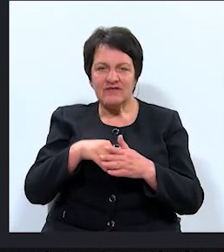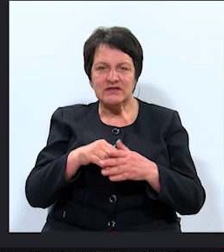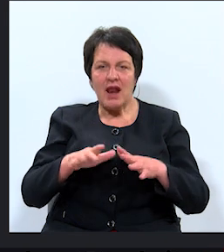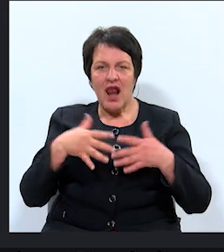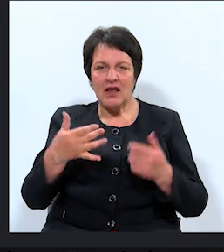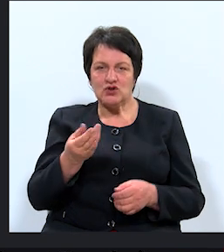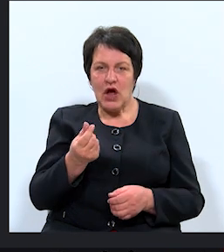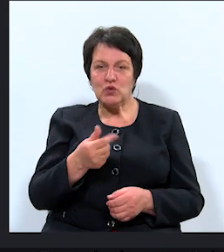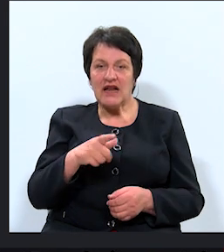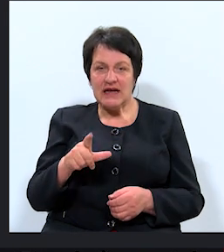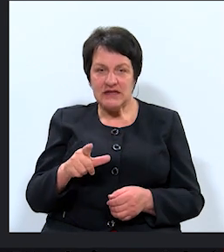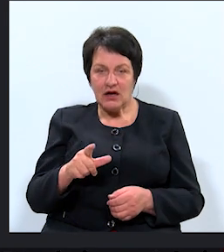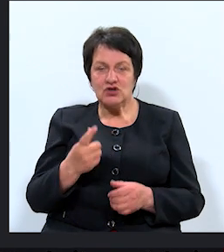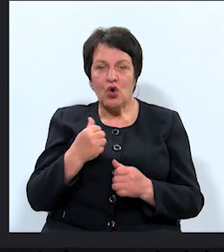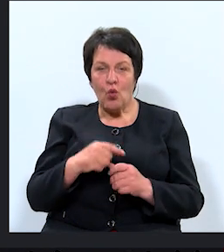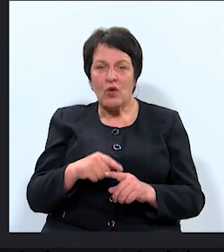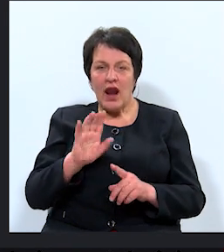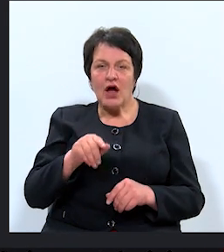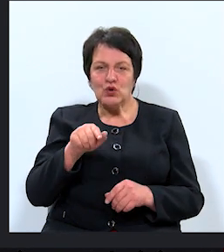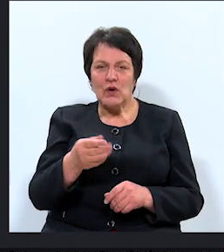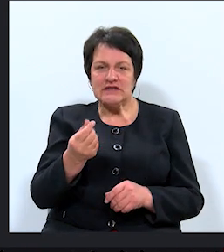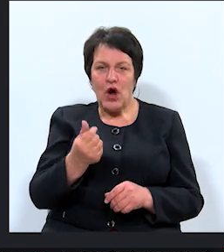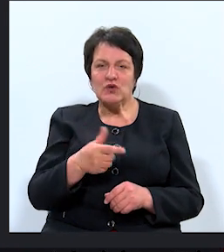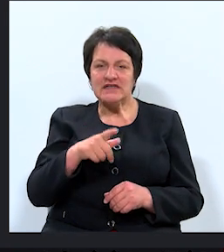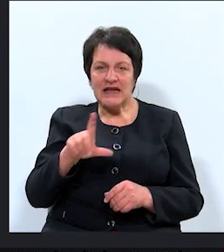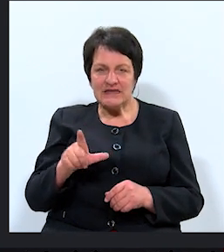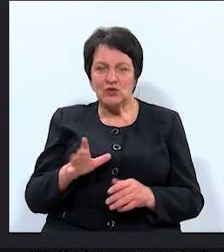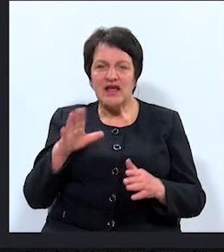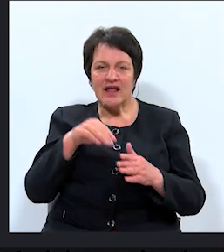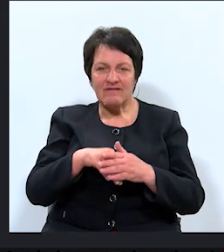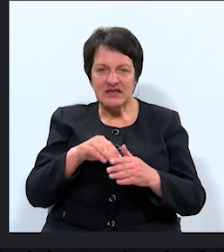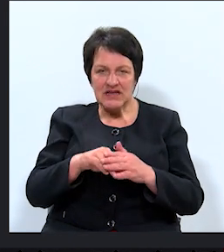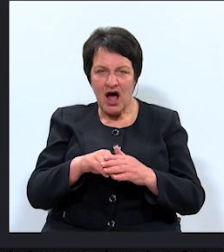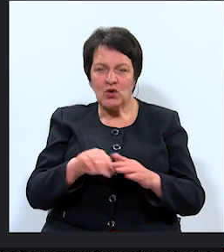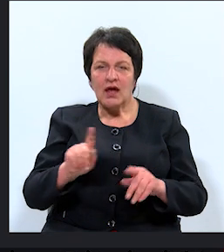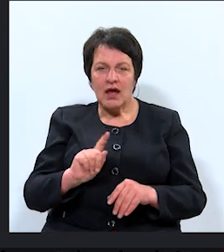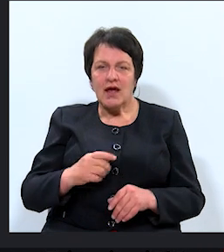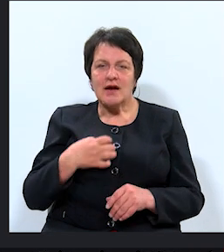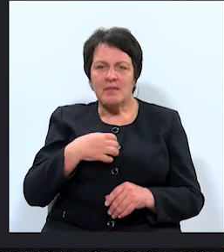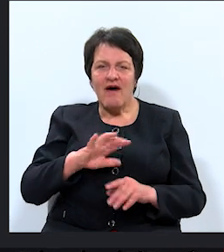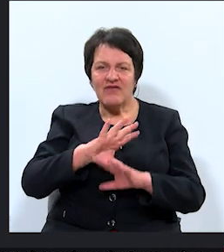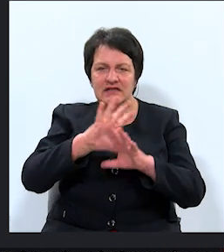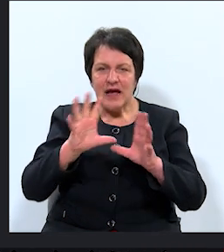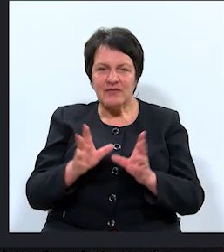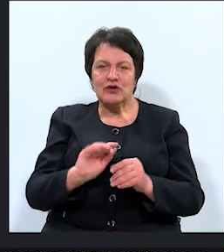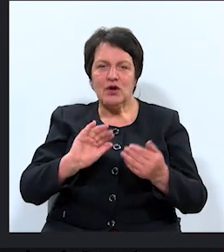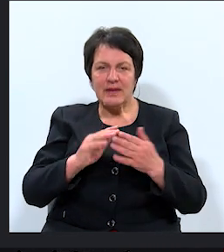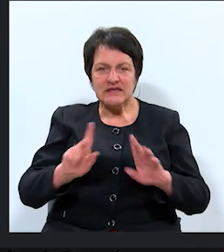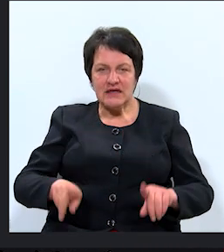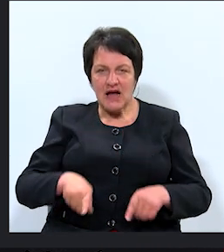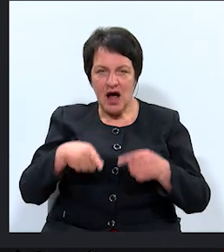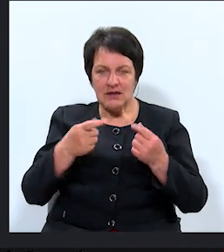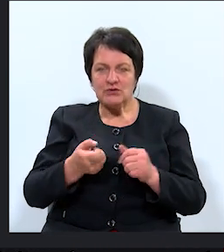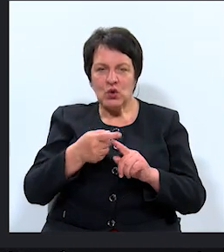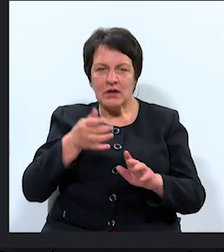lielus naudas līdzakļus. Līdz ar to, lai tos naudas līdzakļus investēti ir nepieciešami visaptveroši pilsētas attīstību un